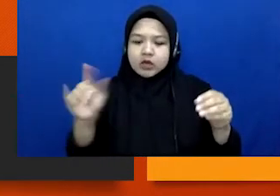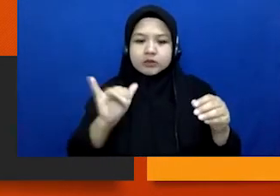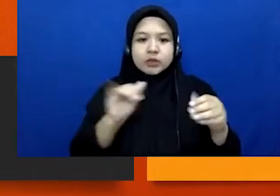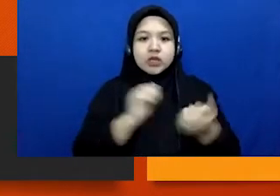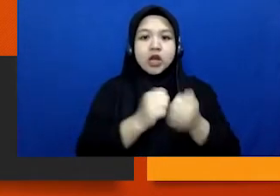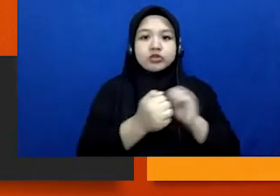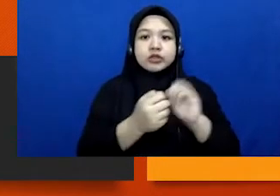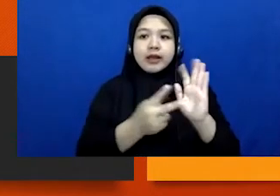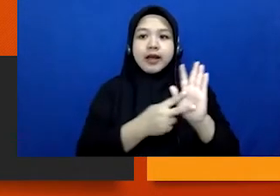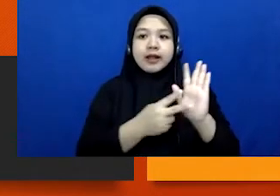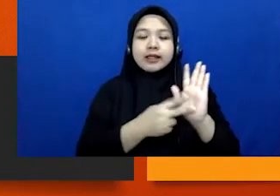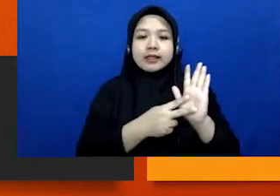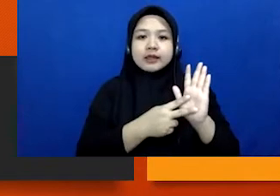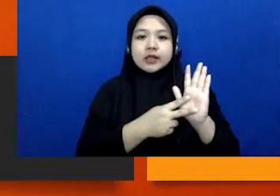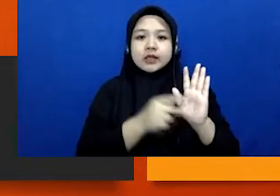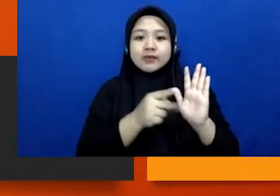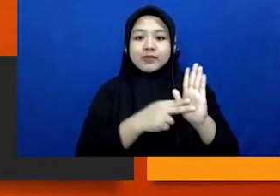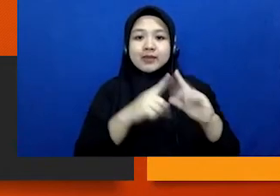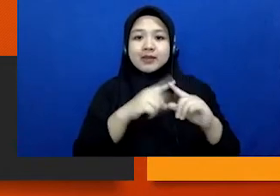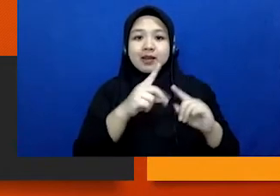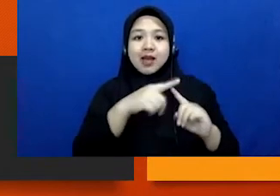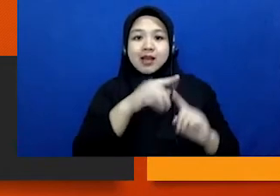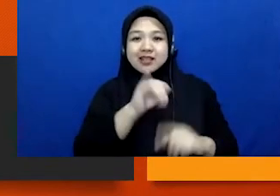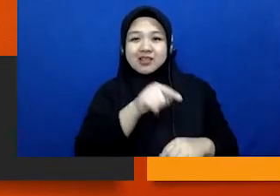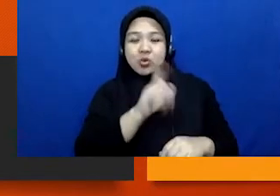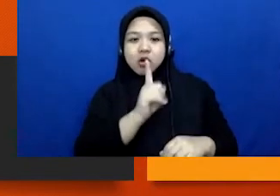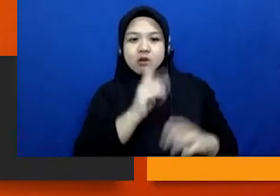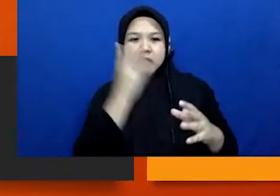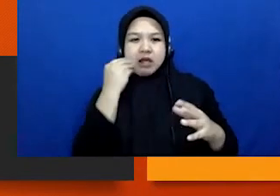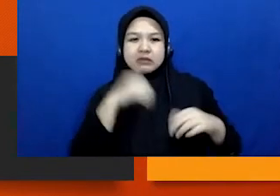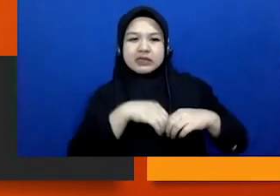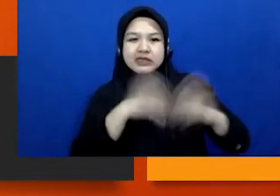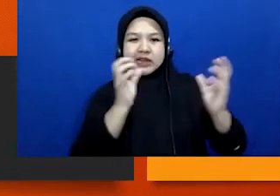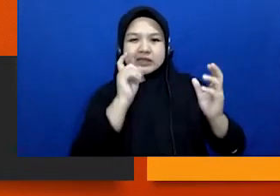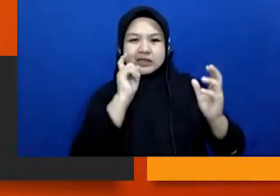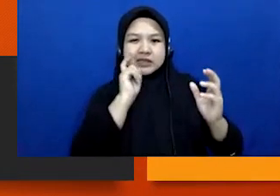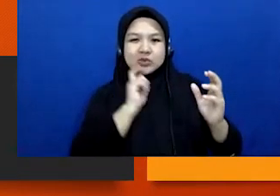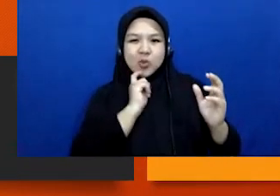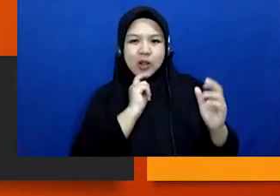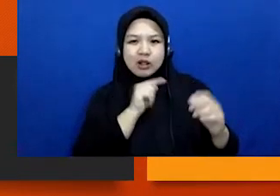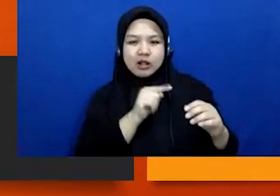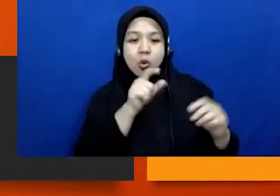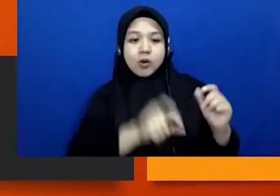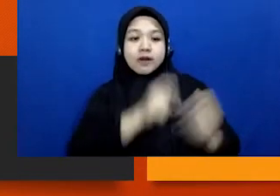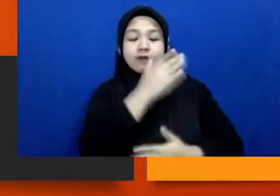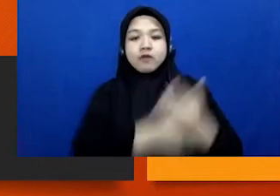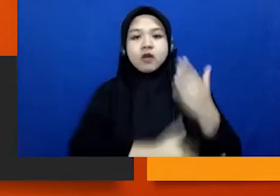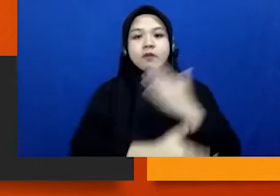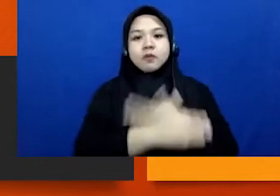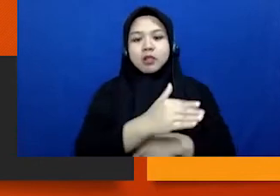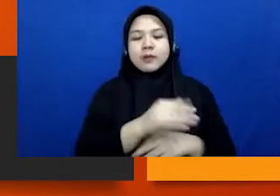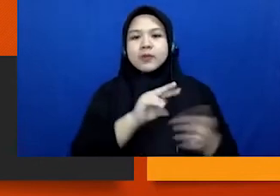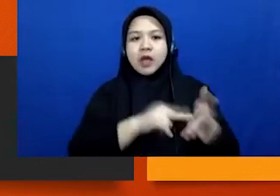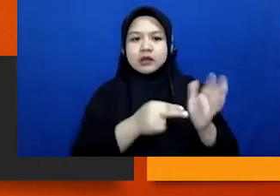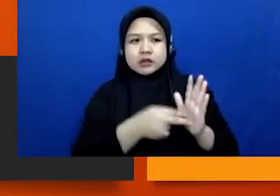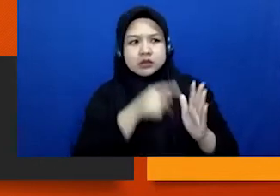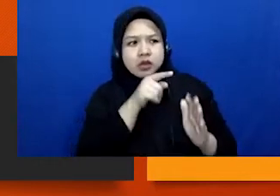kan. Narti mengalami kekerasan seksual, dia seorang defable, mengalami kekerasan seksual, artinya ini